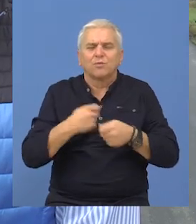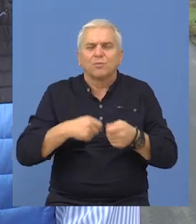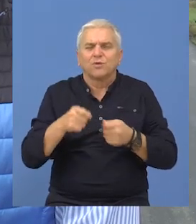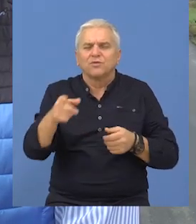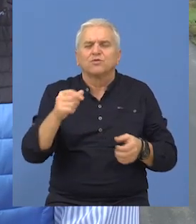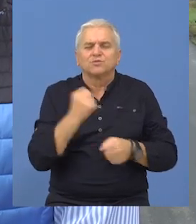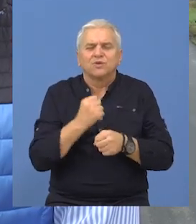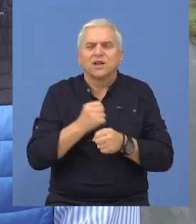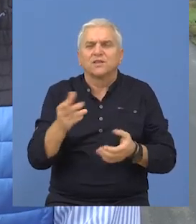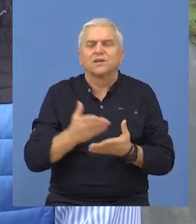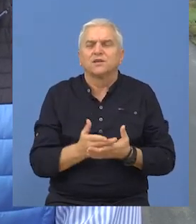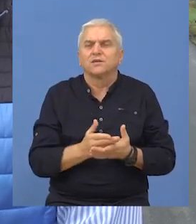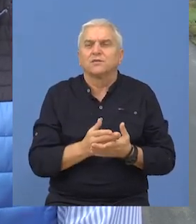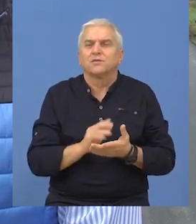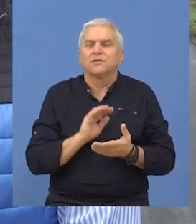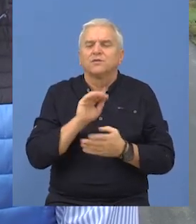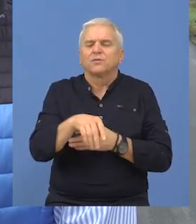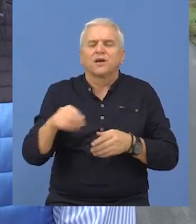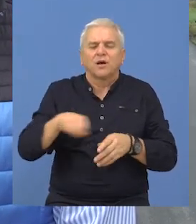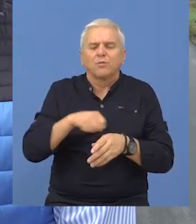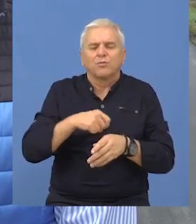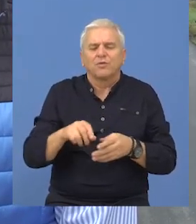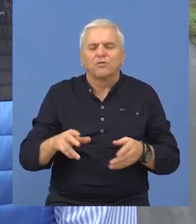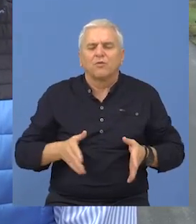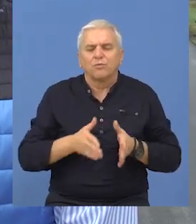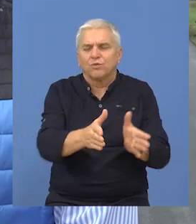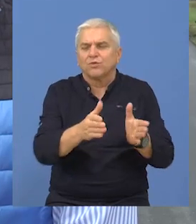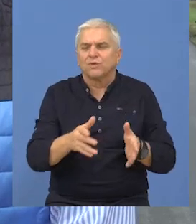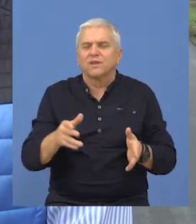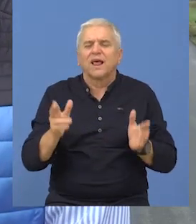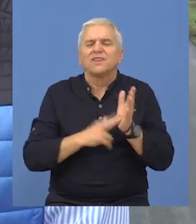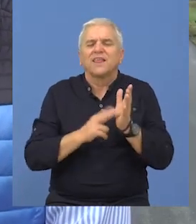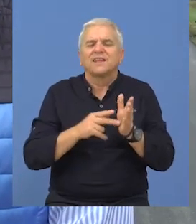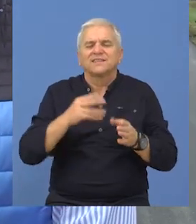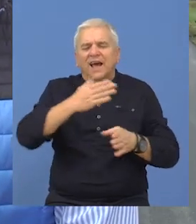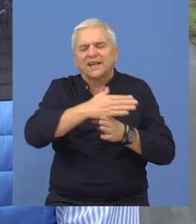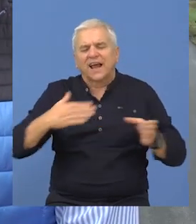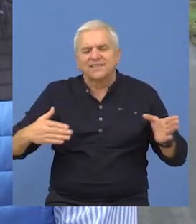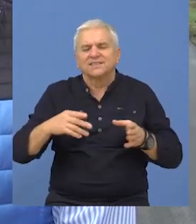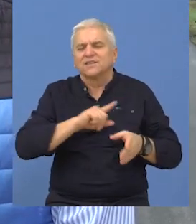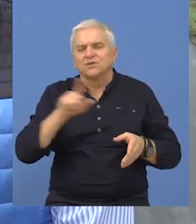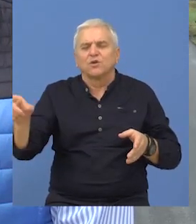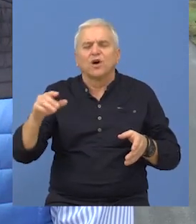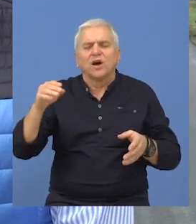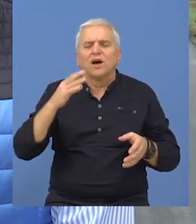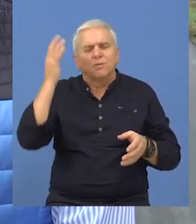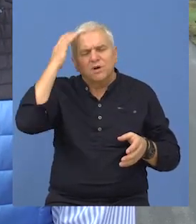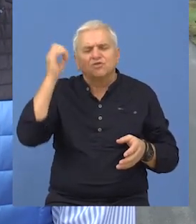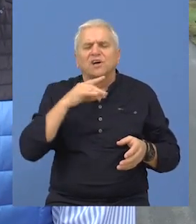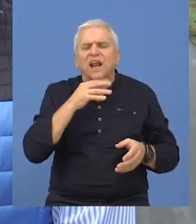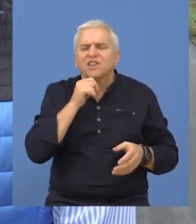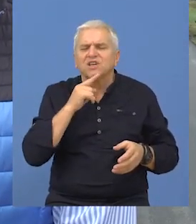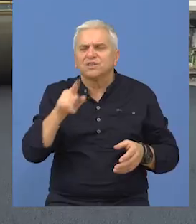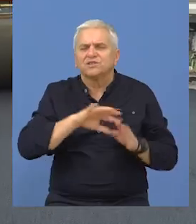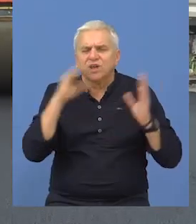toku ovih radova. Prvo smo radili rehabilitaciju puta od nadeljske raskrice do gradišta. Ukupna